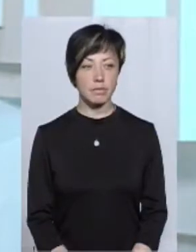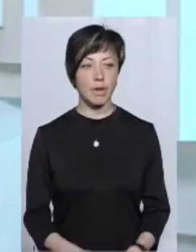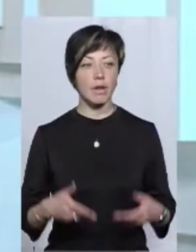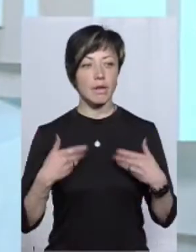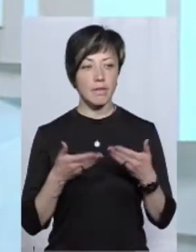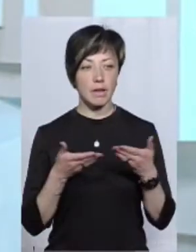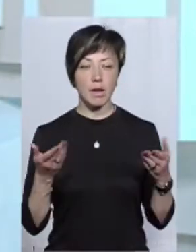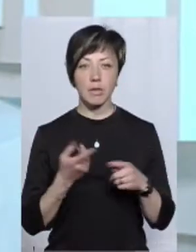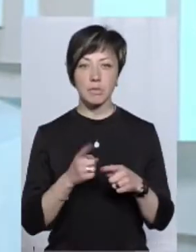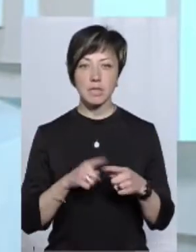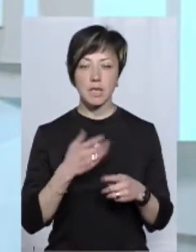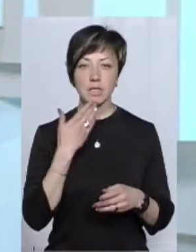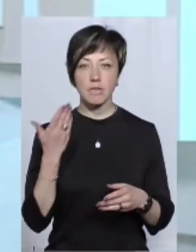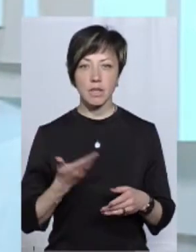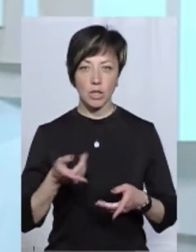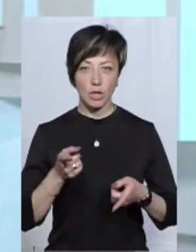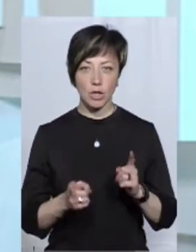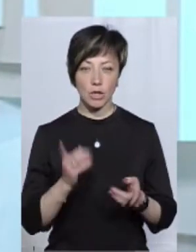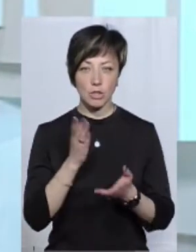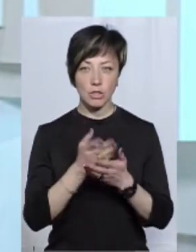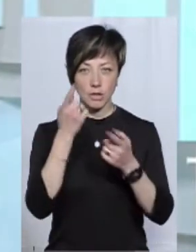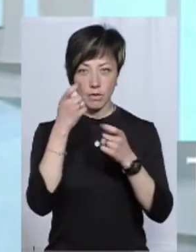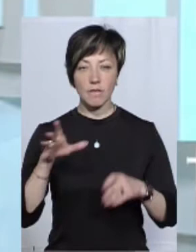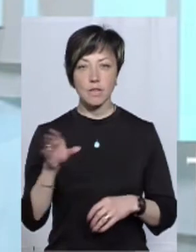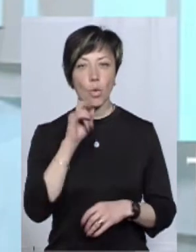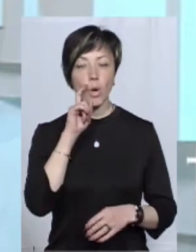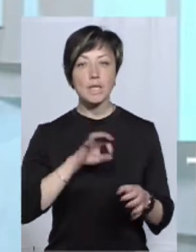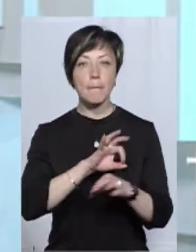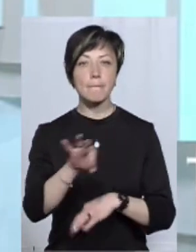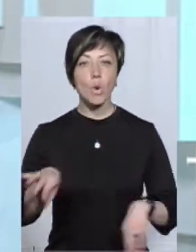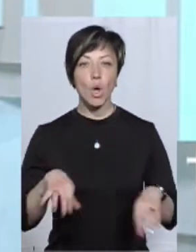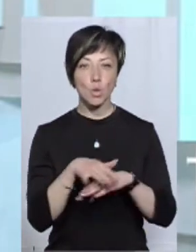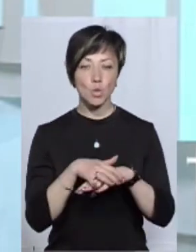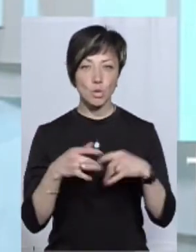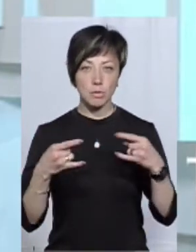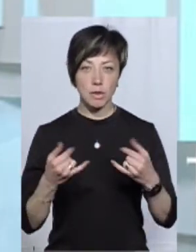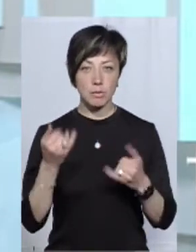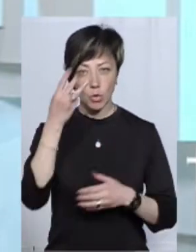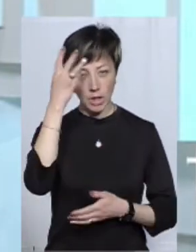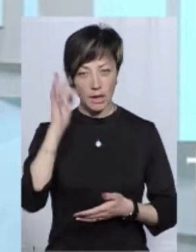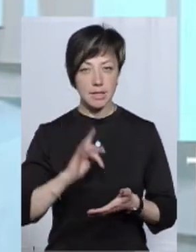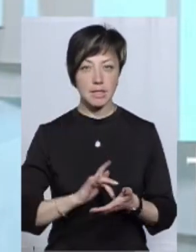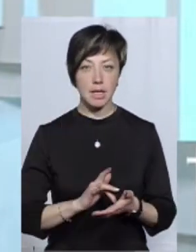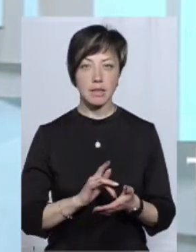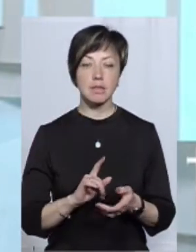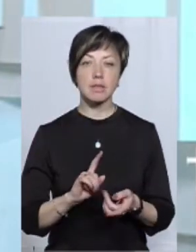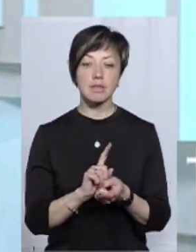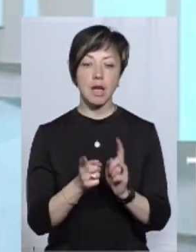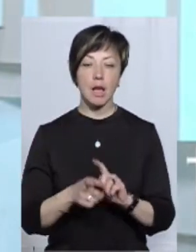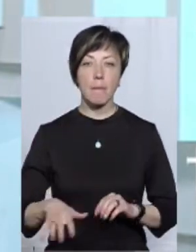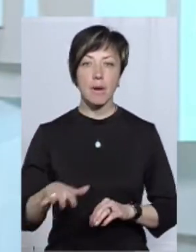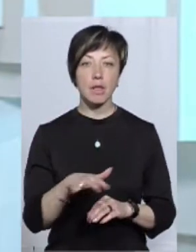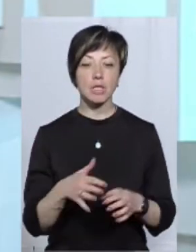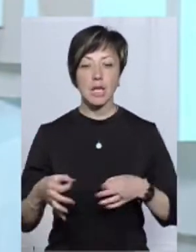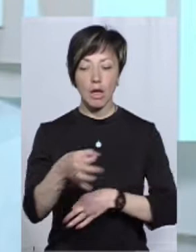Вітаємо! Це «Звіти на живо» – всеукраїнський медіапроект Суспільного. Нині студія «Поділля Центр» стає майданчиком для